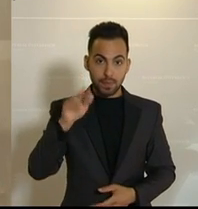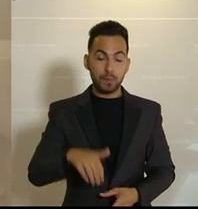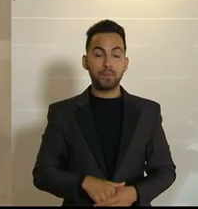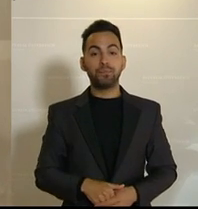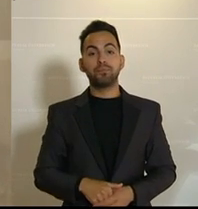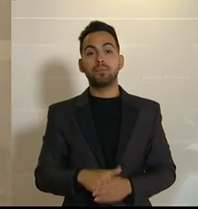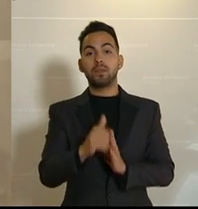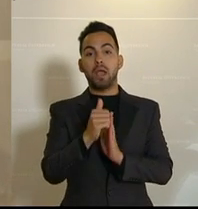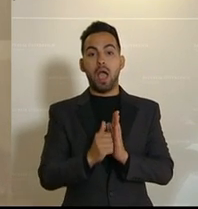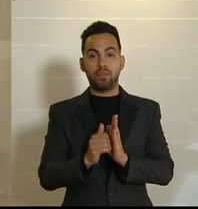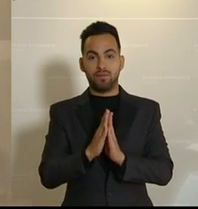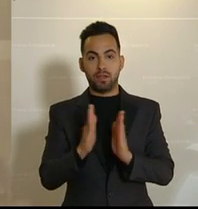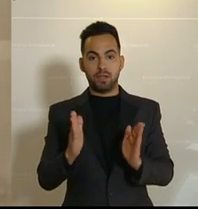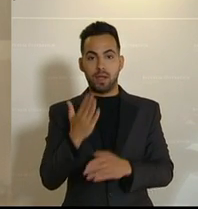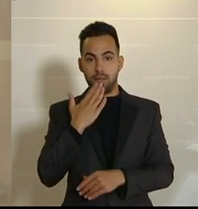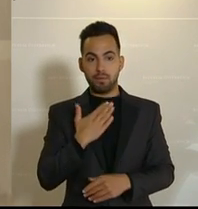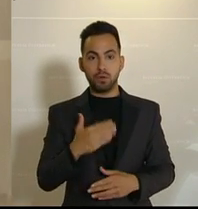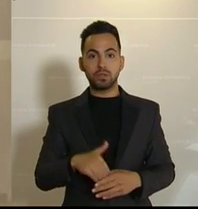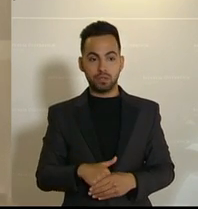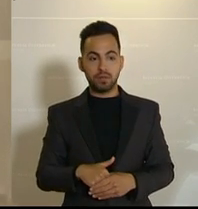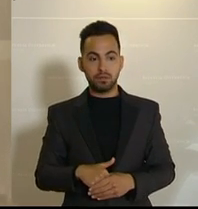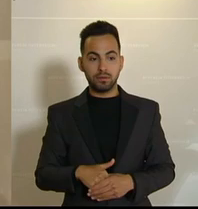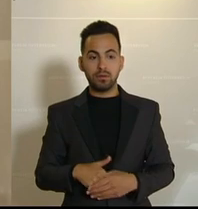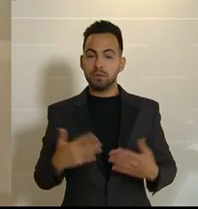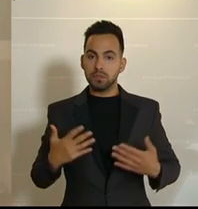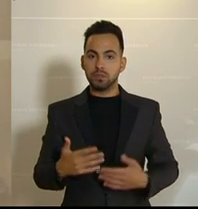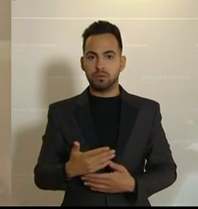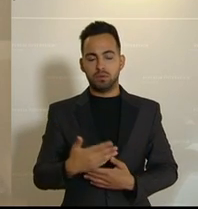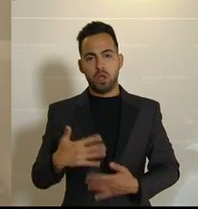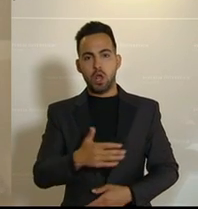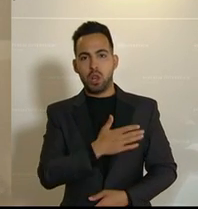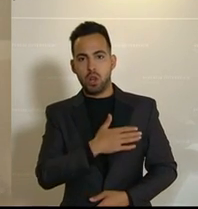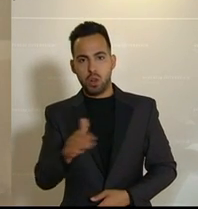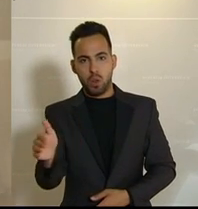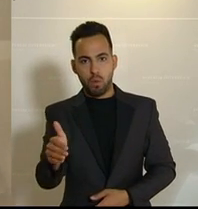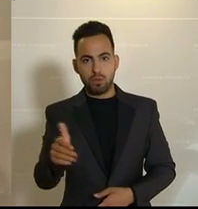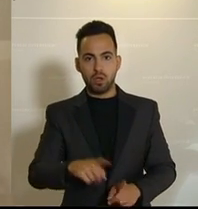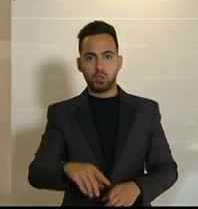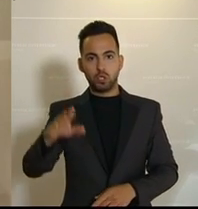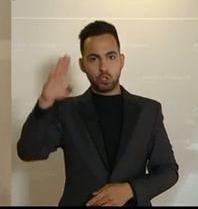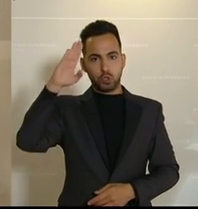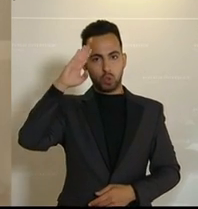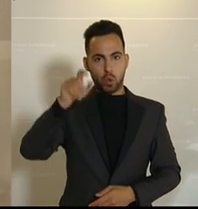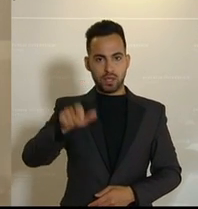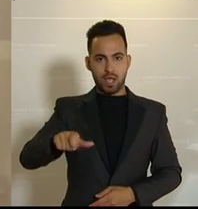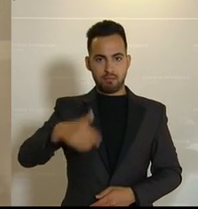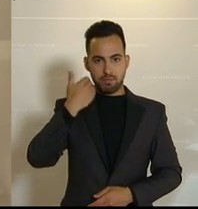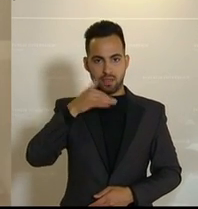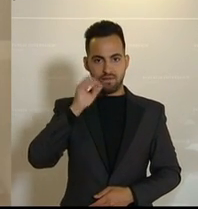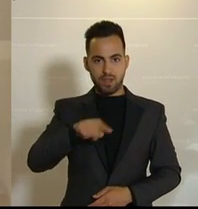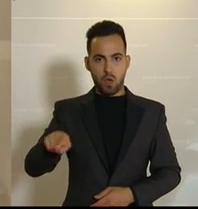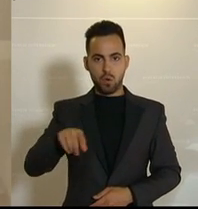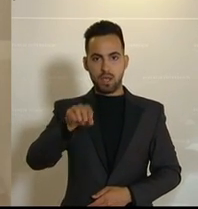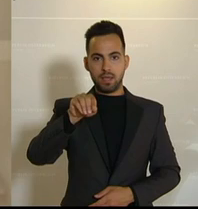Gewinn möchte ich in meiner Rede ein großes Lob und meinen Dank an die Soldatinnen und Soldaten, an die